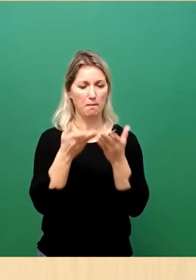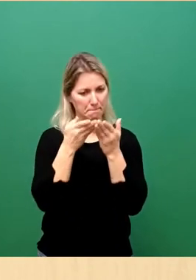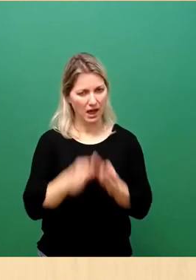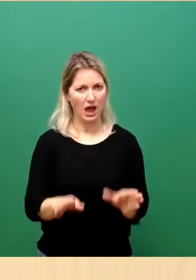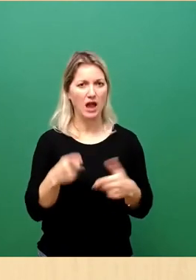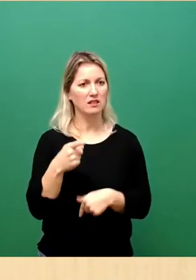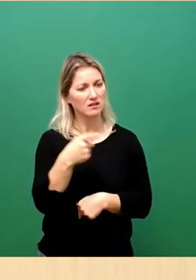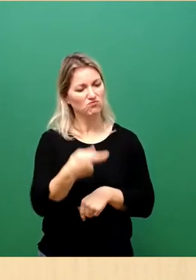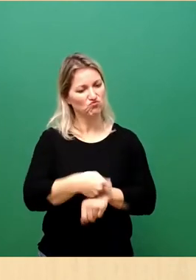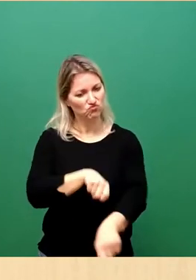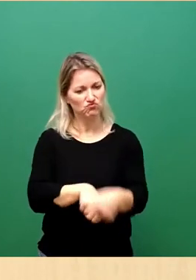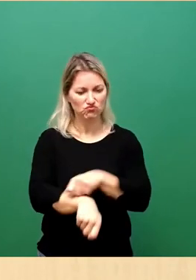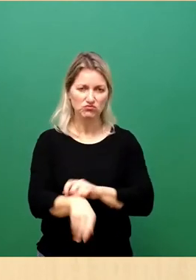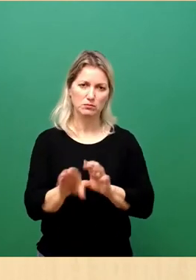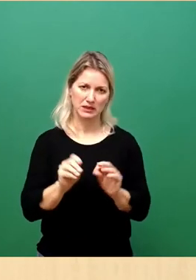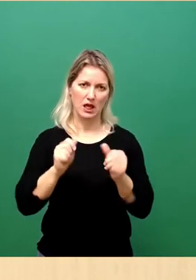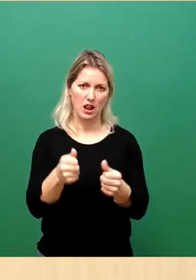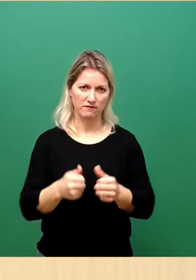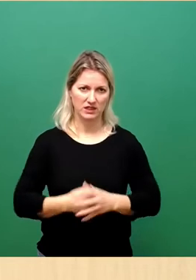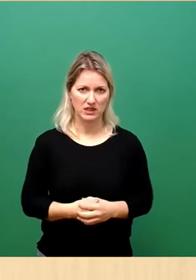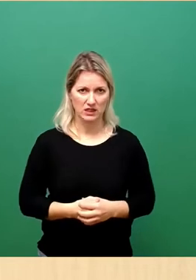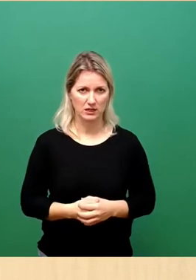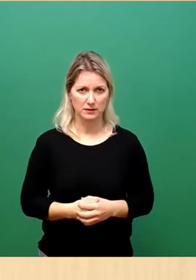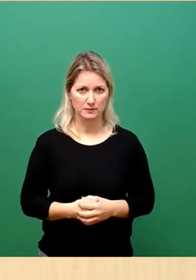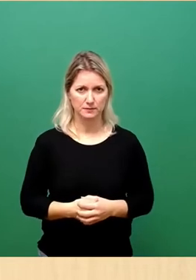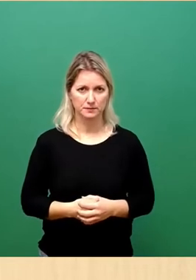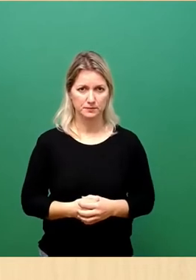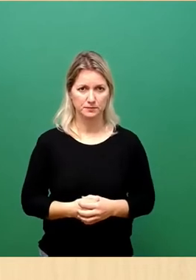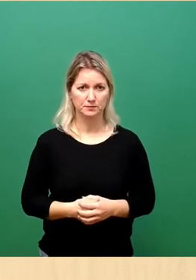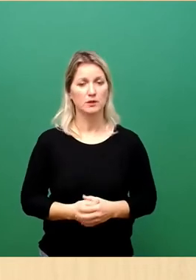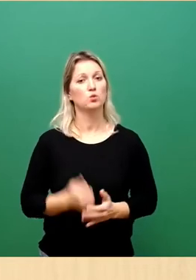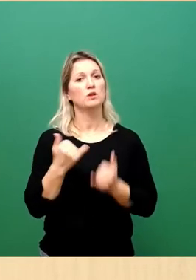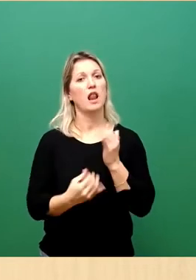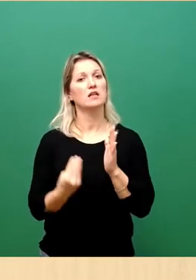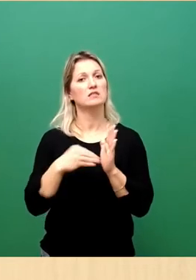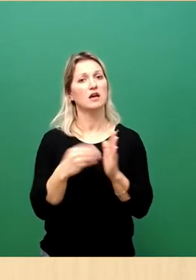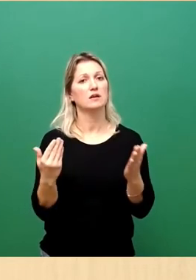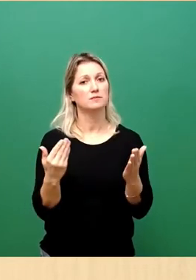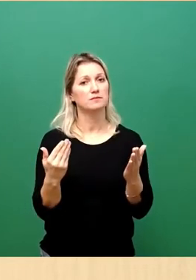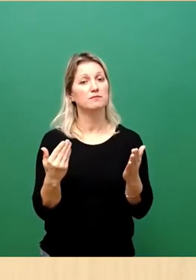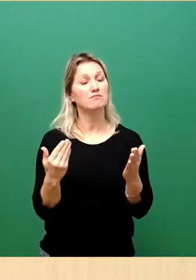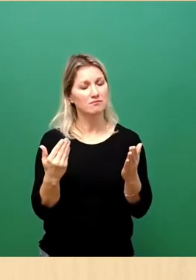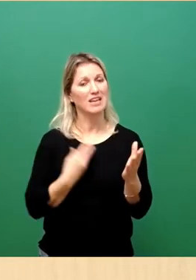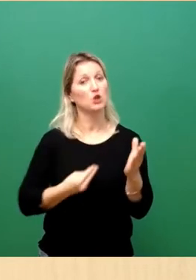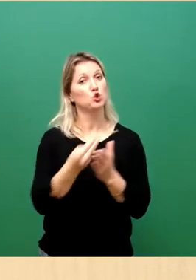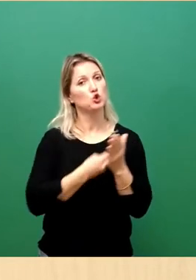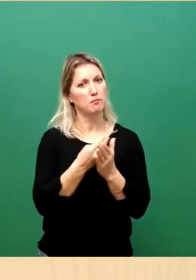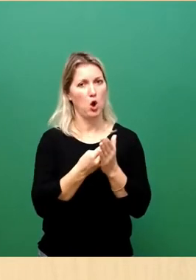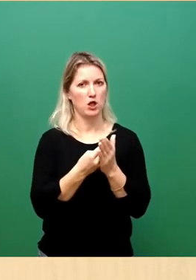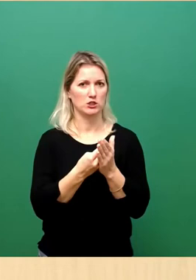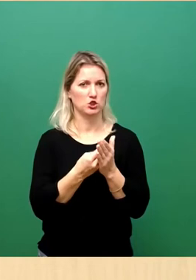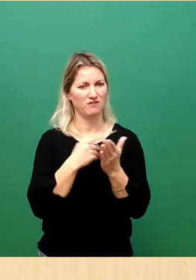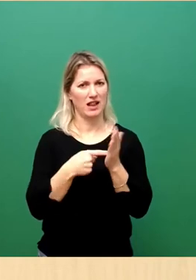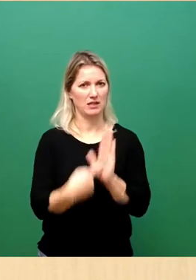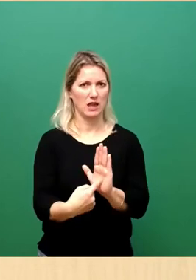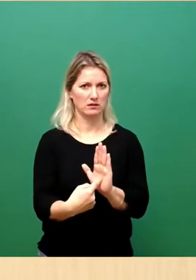auch zu helfen. Und zum Schluss, wir reden ja zu einem symbolischen Akt. Einen symbolischen